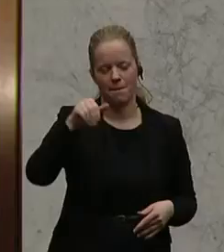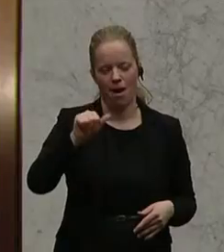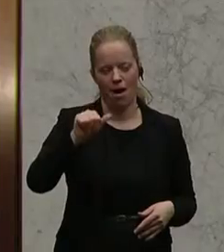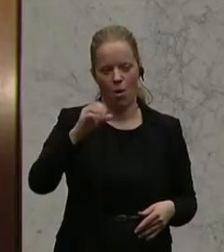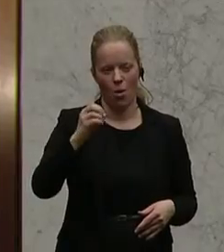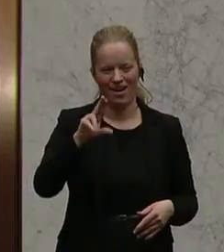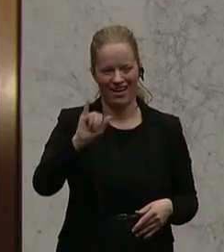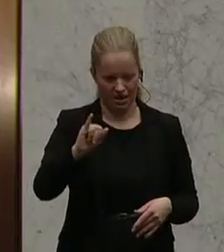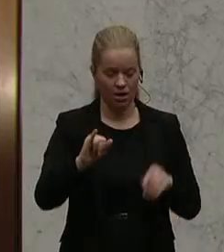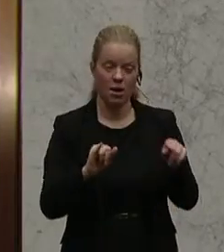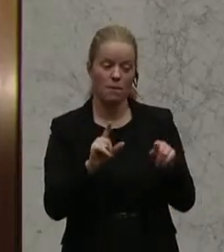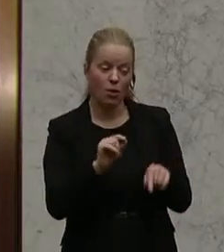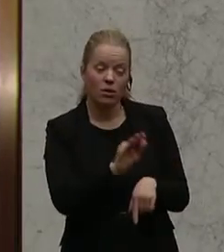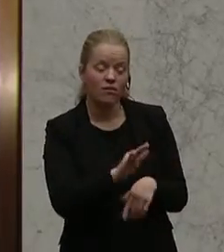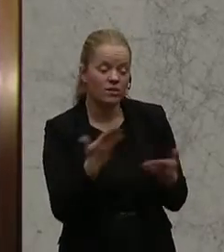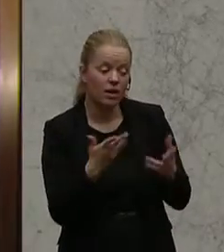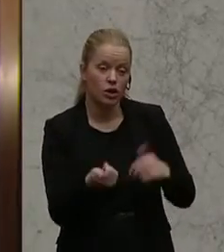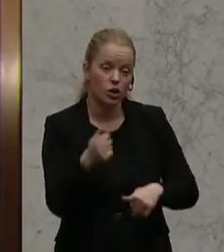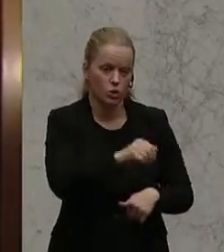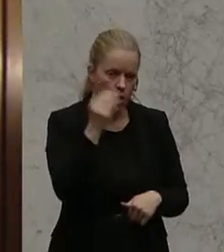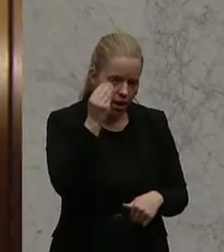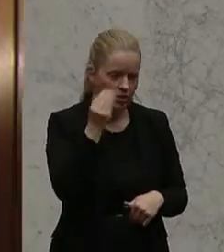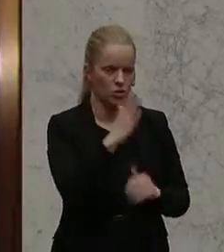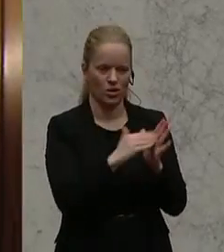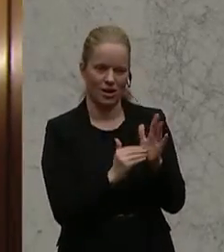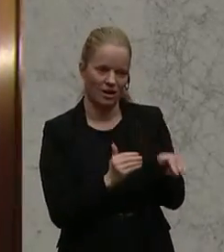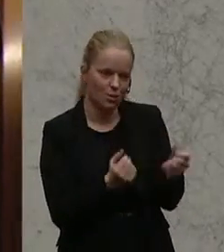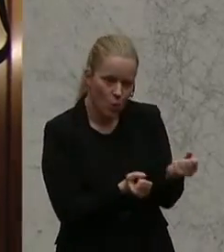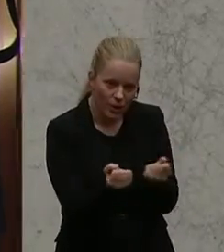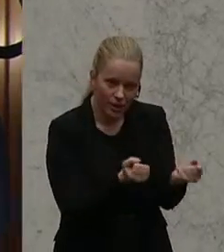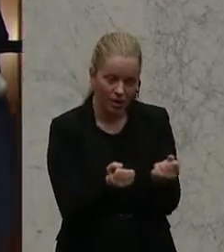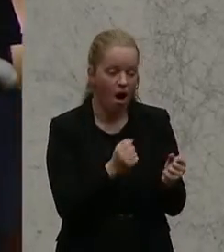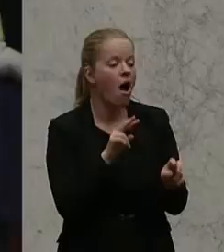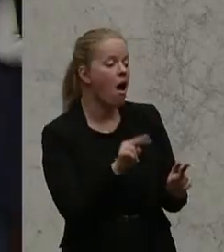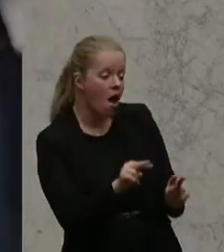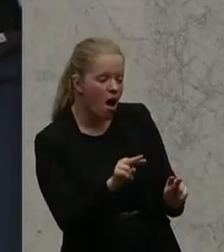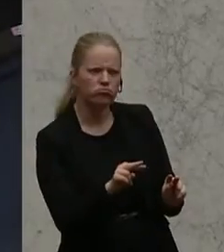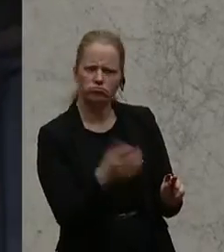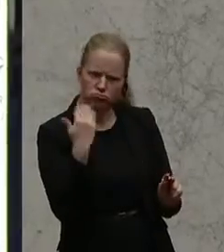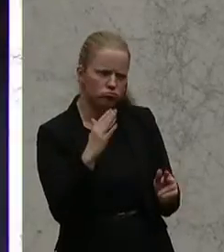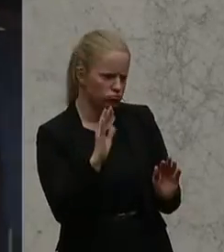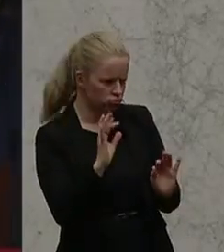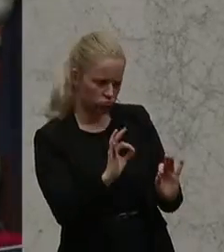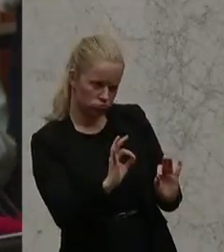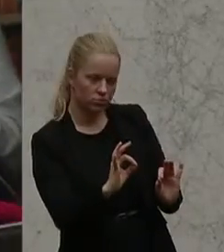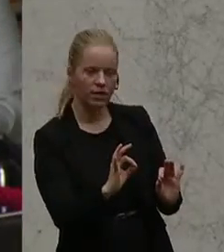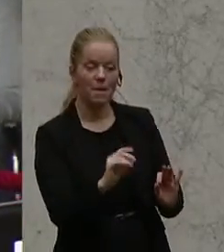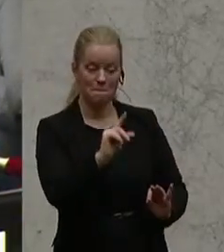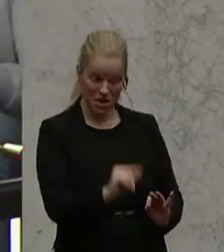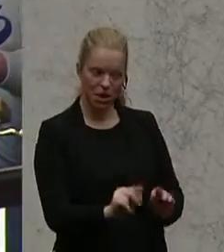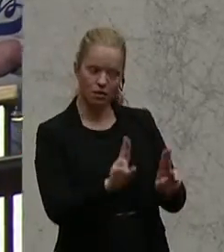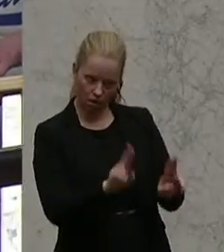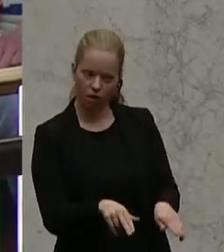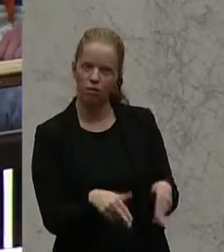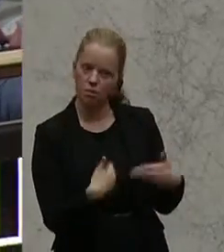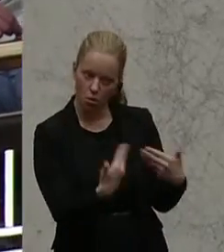sagen, nämlich auch das, was wir lernen können aus Neuseeland und aus neuseeländischer Politik, ist ja tatsächlich, dass Minderheitenrechte